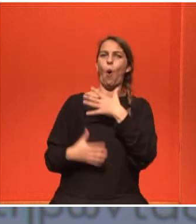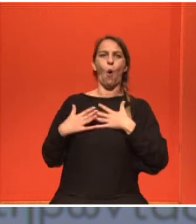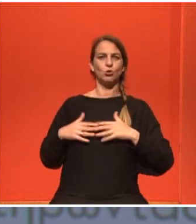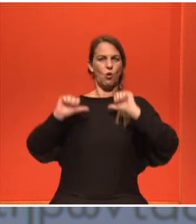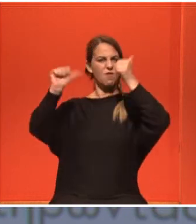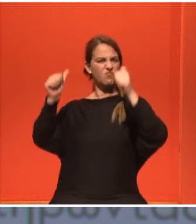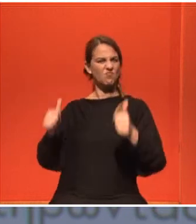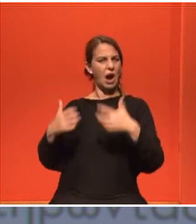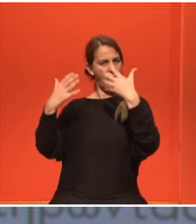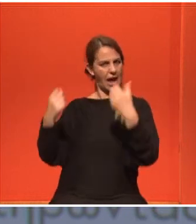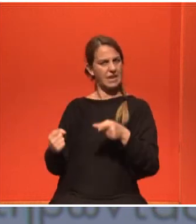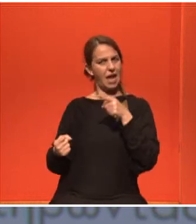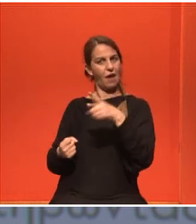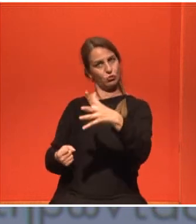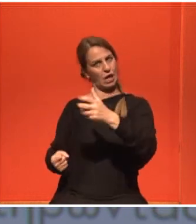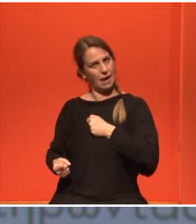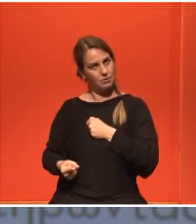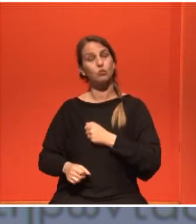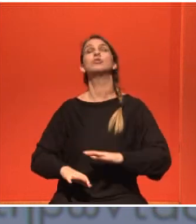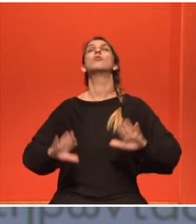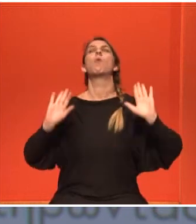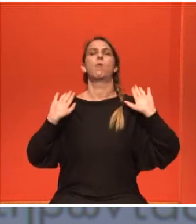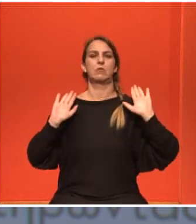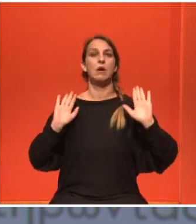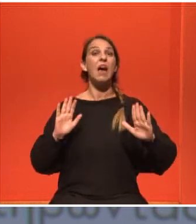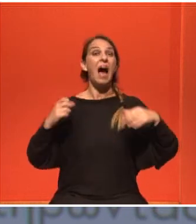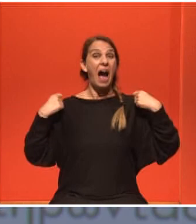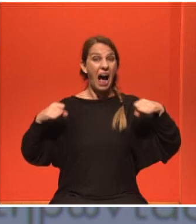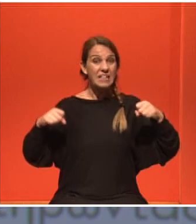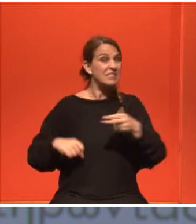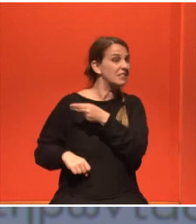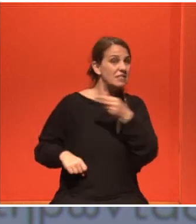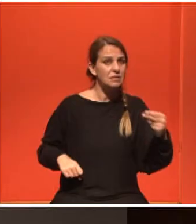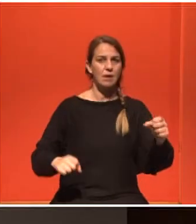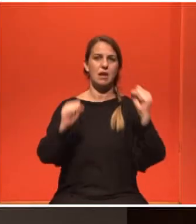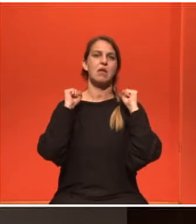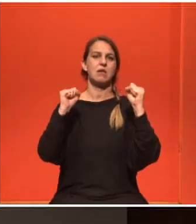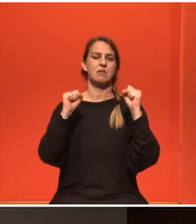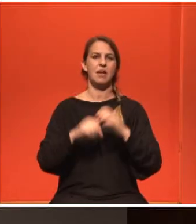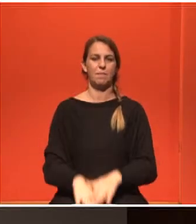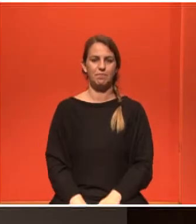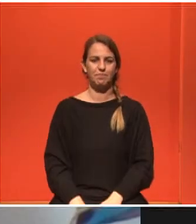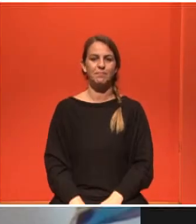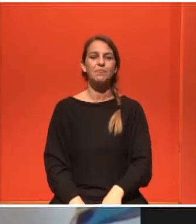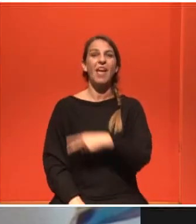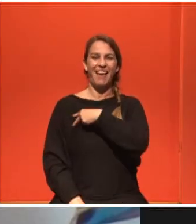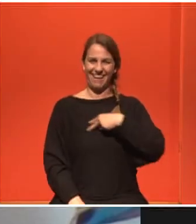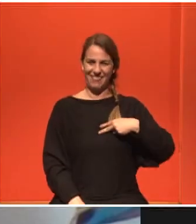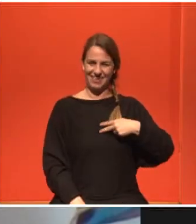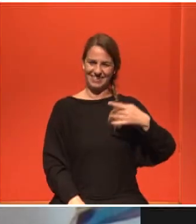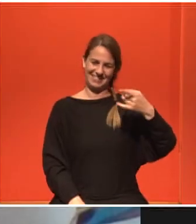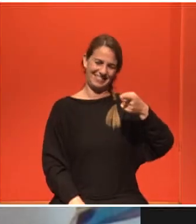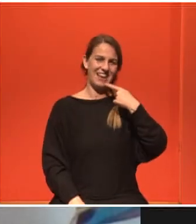Είναι πολύ σημαντικό να το γνωρίζουμε. Η άσκηση είναι υγεία. Αυτό από μένα. Απλώς ήθελα να